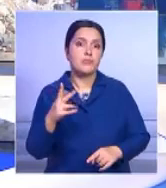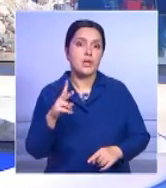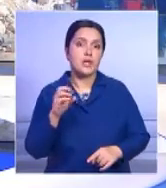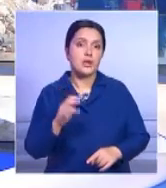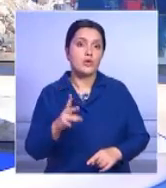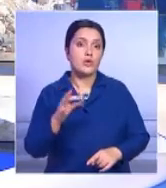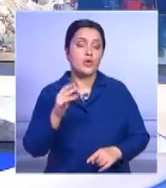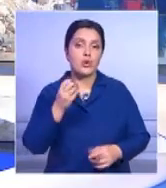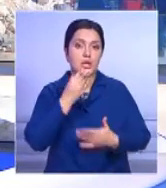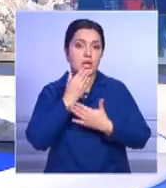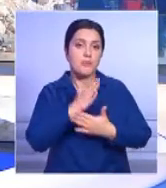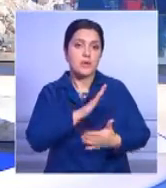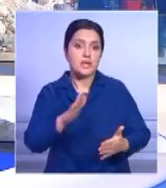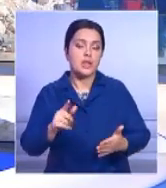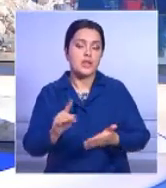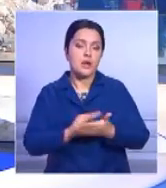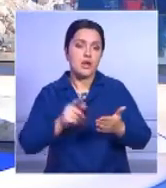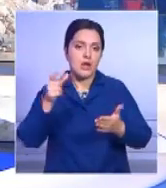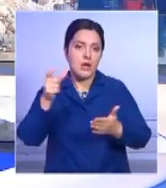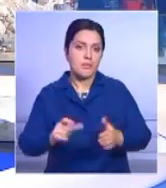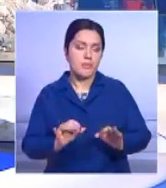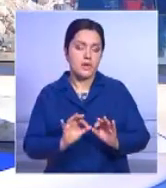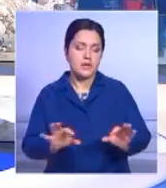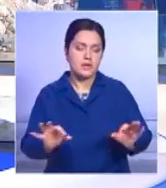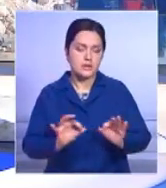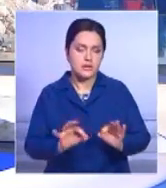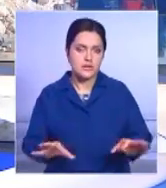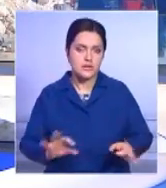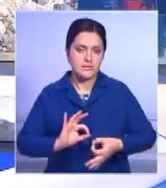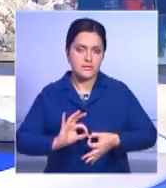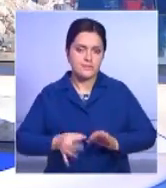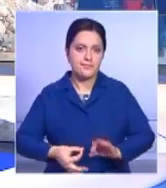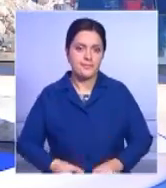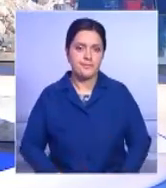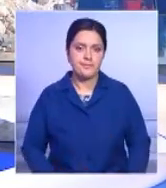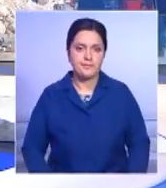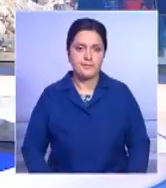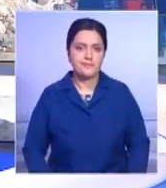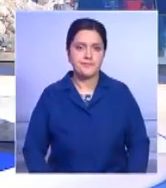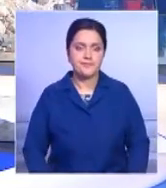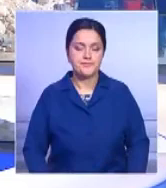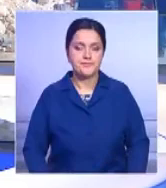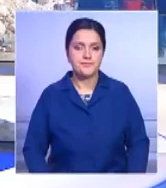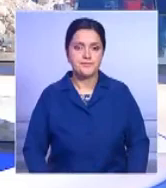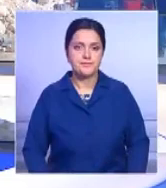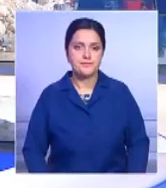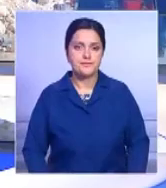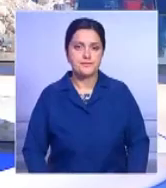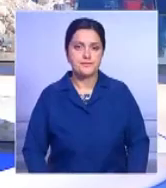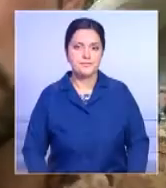35 лет, но не последним. С места событий передает наш корреспондент Юлия Гончар.